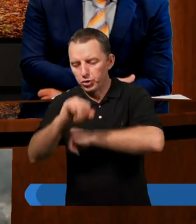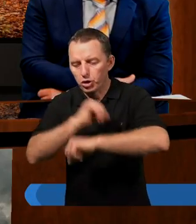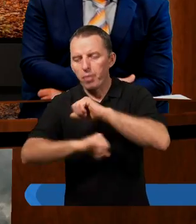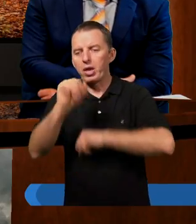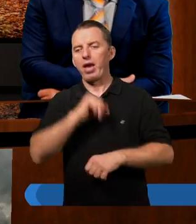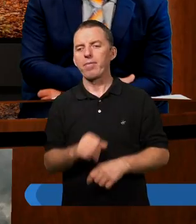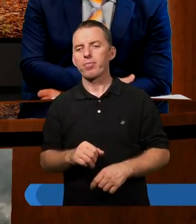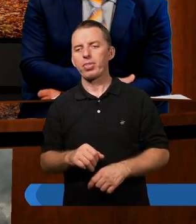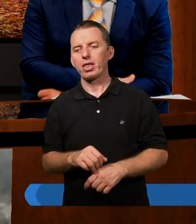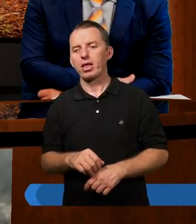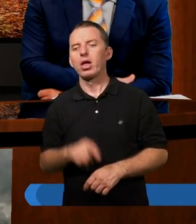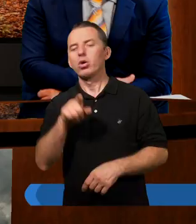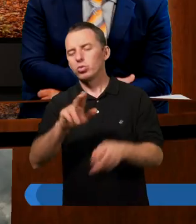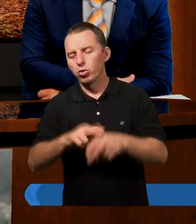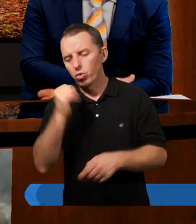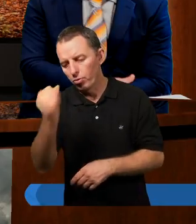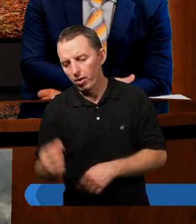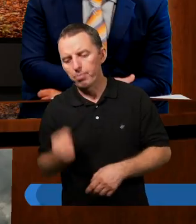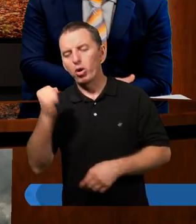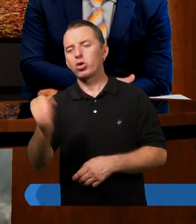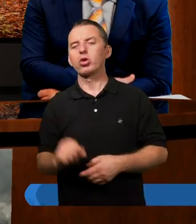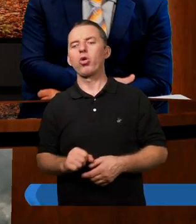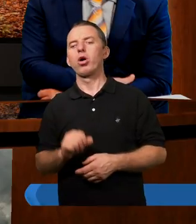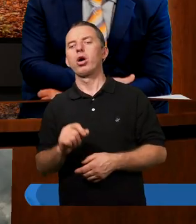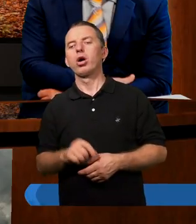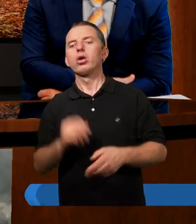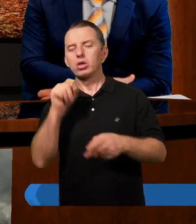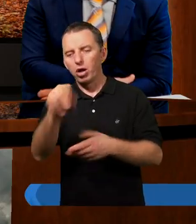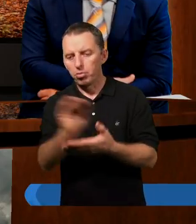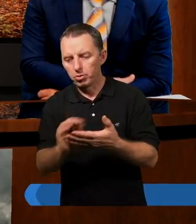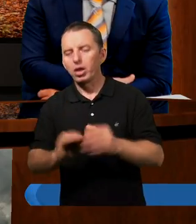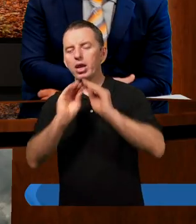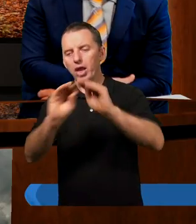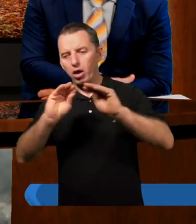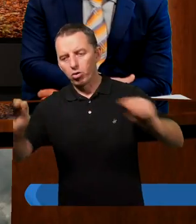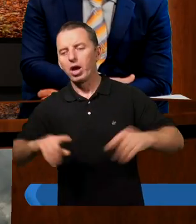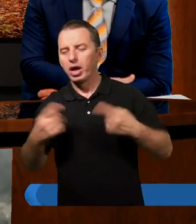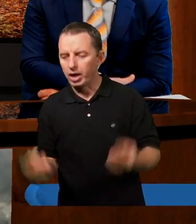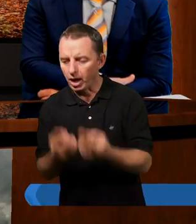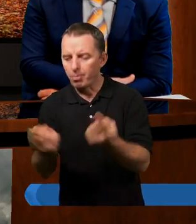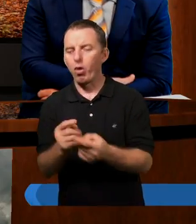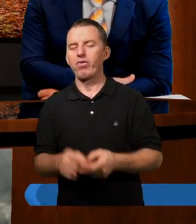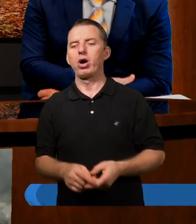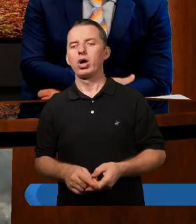apostół Paweł propagował, nauczał, która